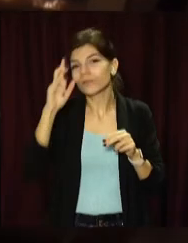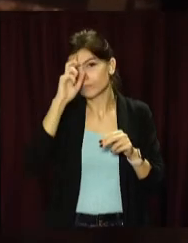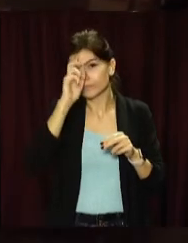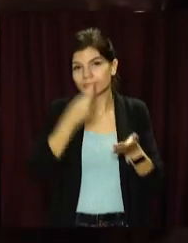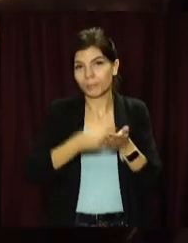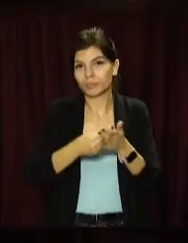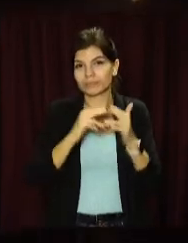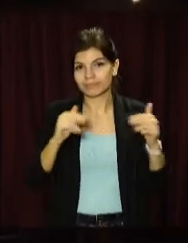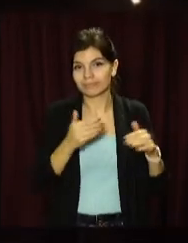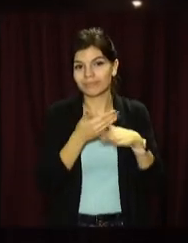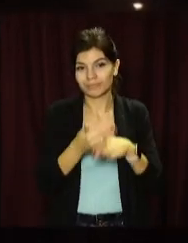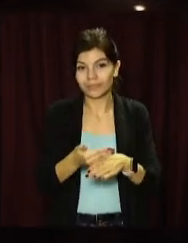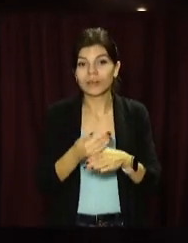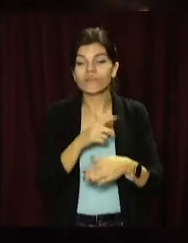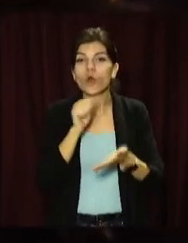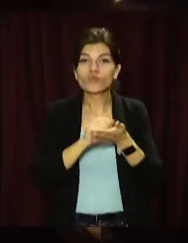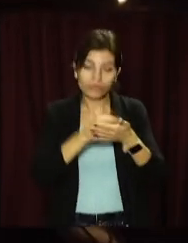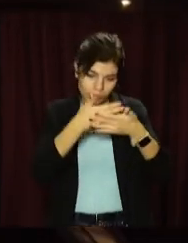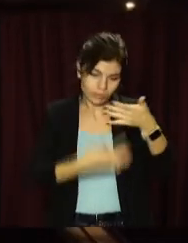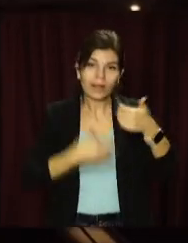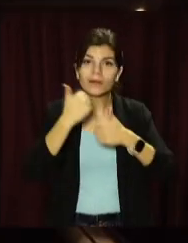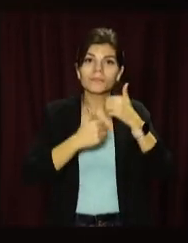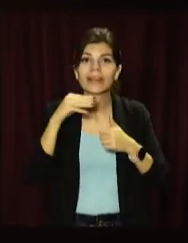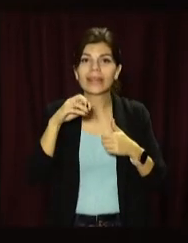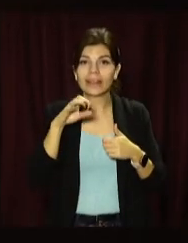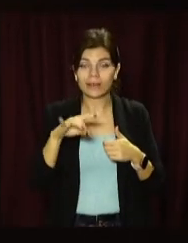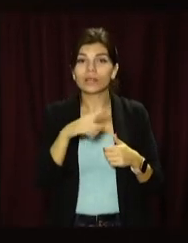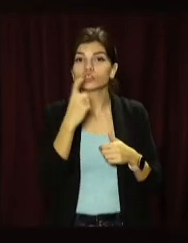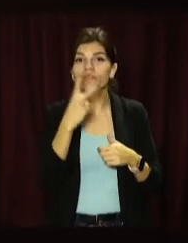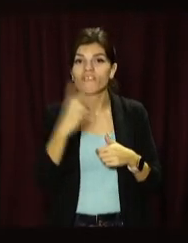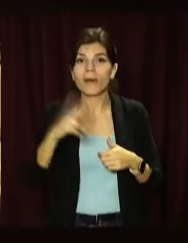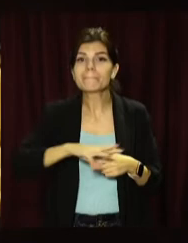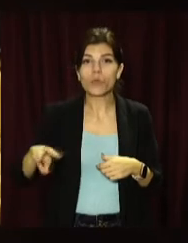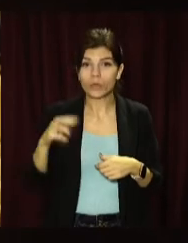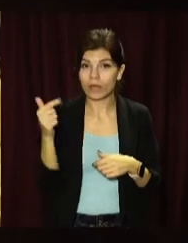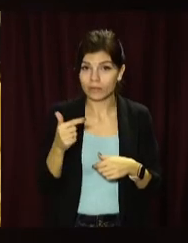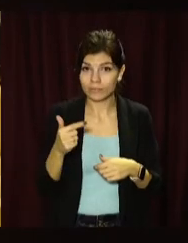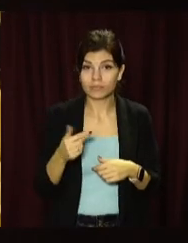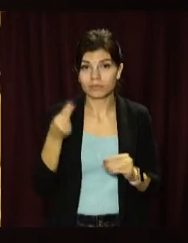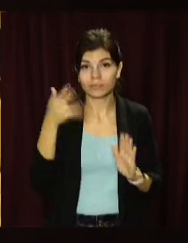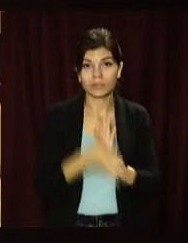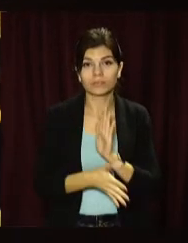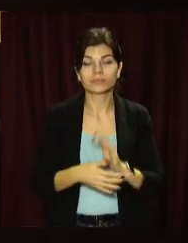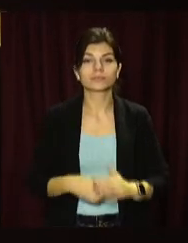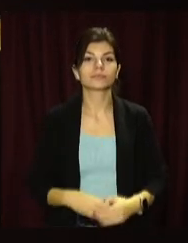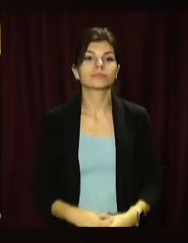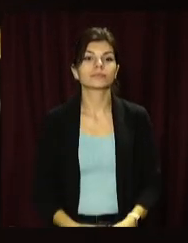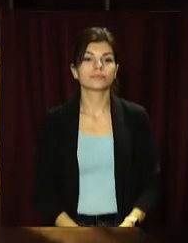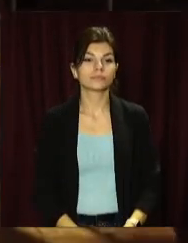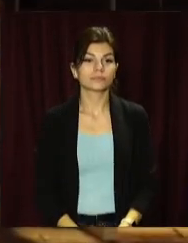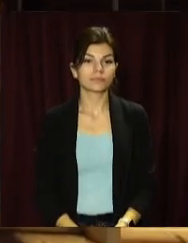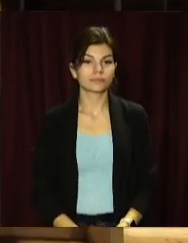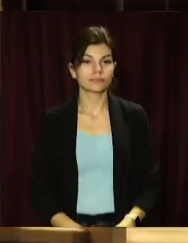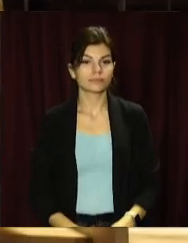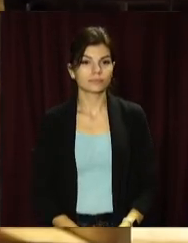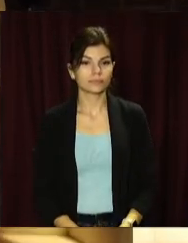завершилася. Проект реалізуют коштом міського бюджету. За тендерную документацію на нього витратили понад 122 млн грн.